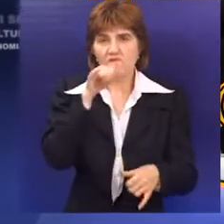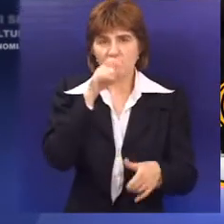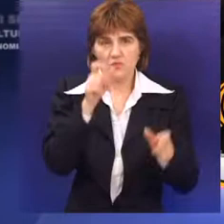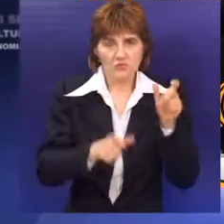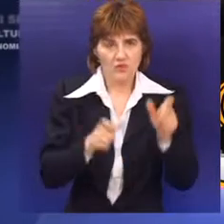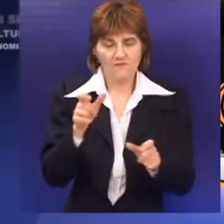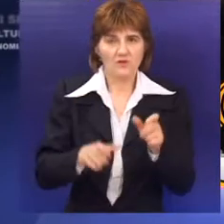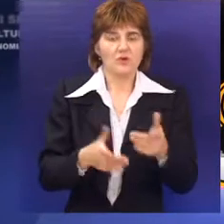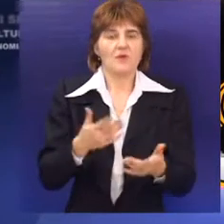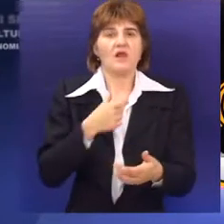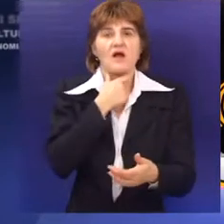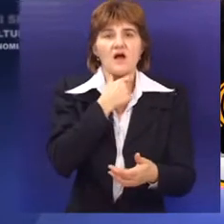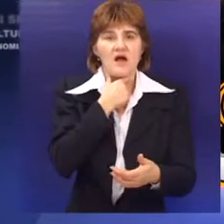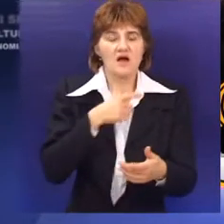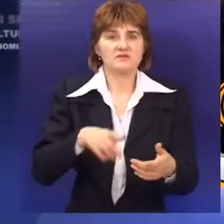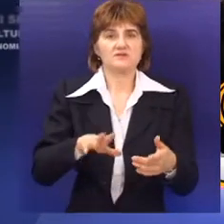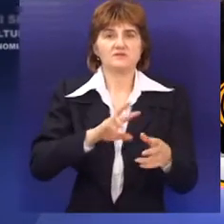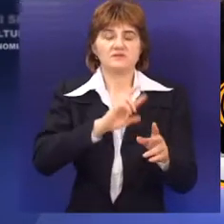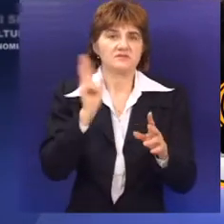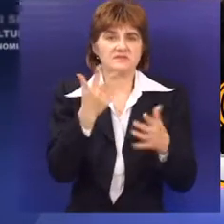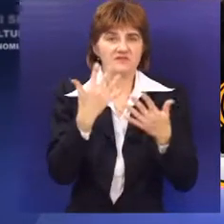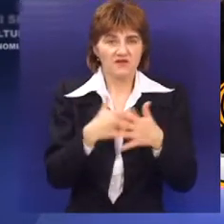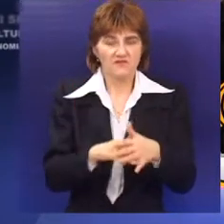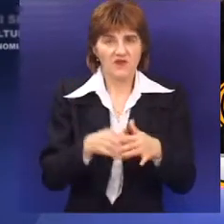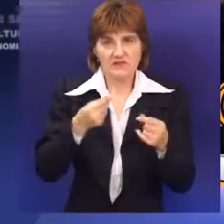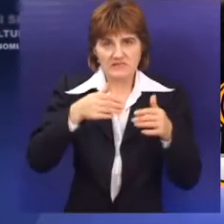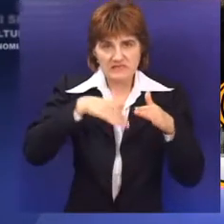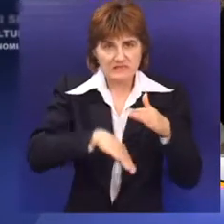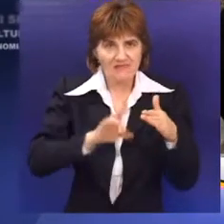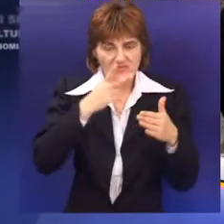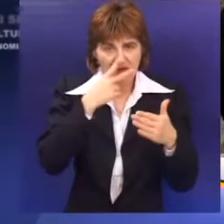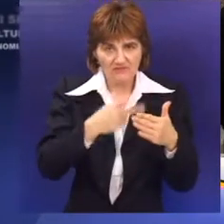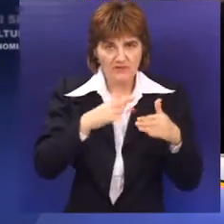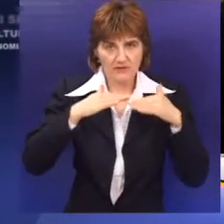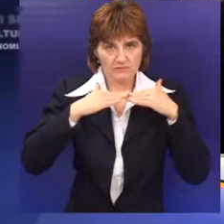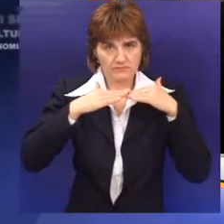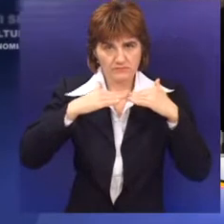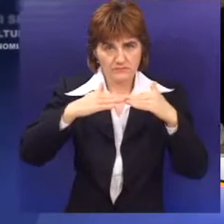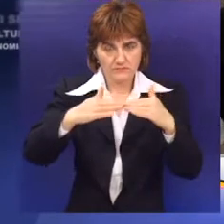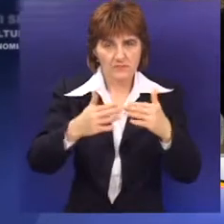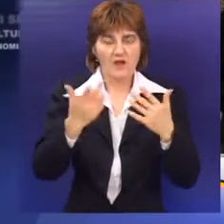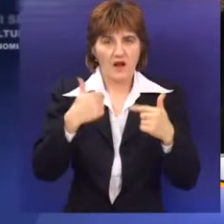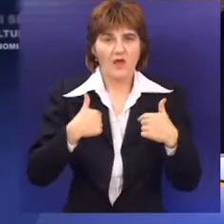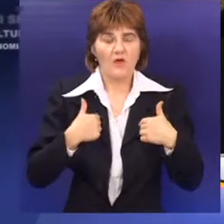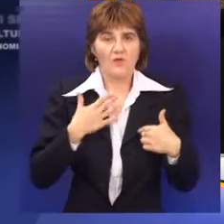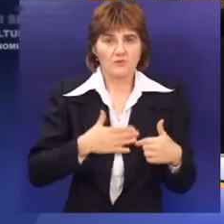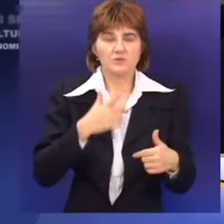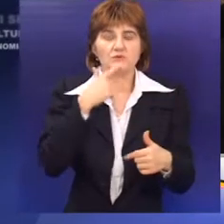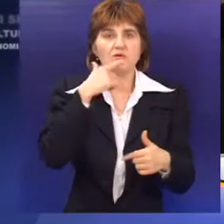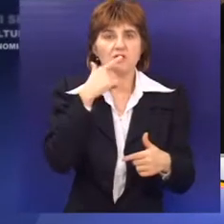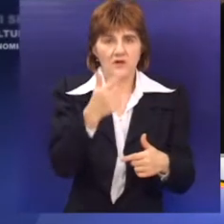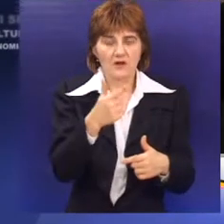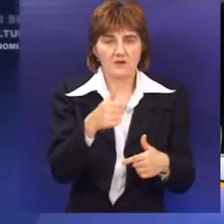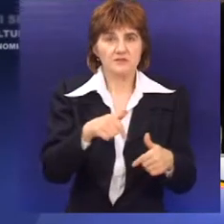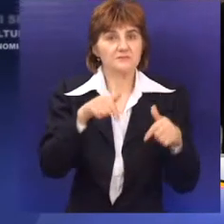što uradi subutica gaz, sve je to po zemljom i to se ne vidi, ali želim da isteknem da